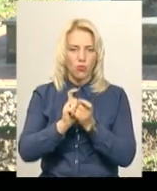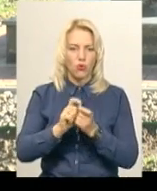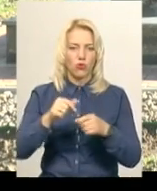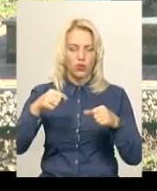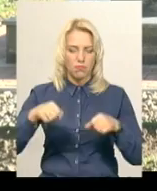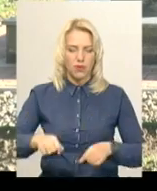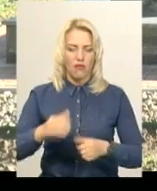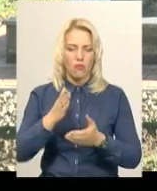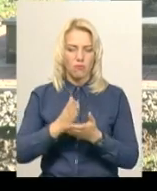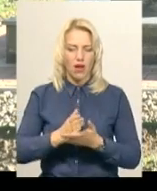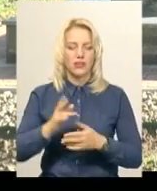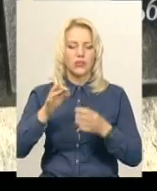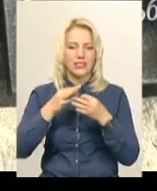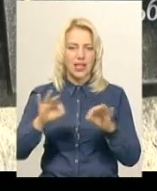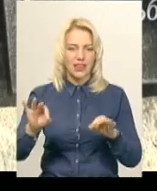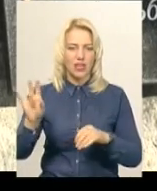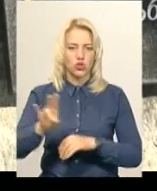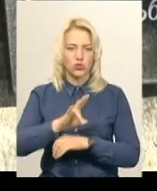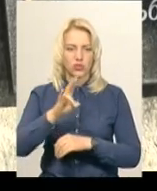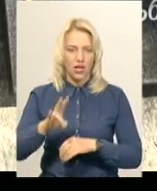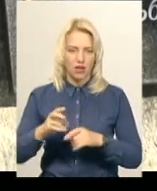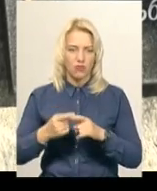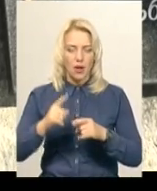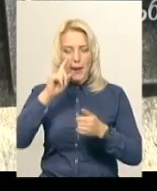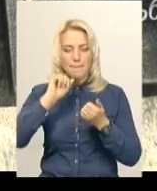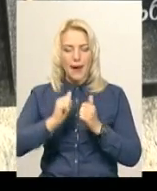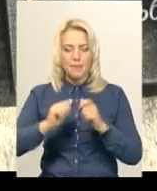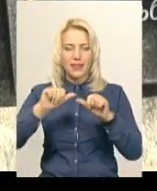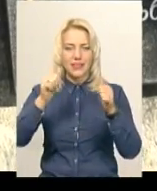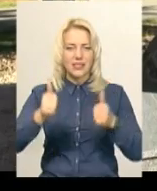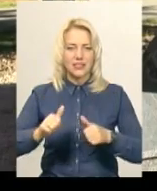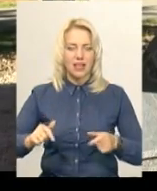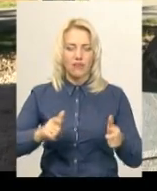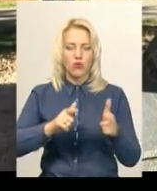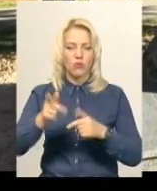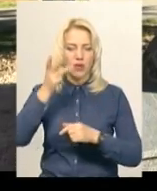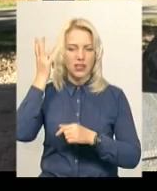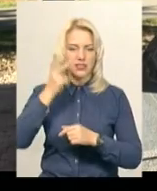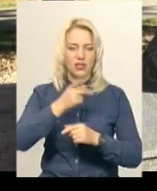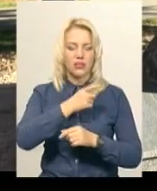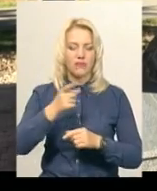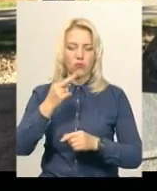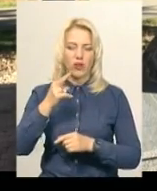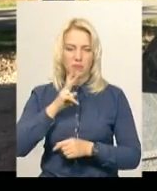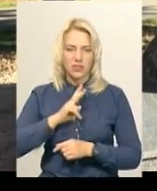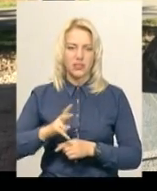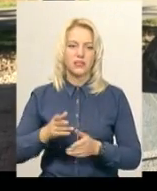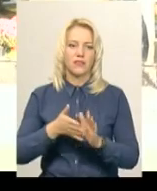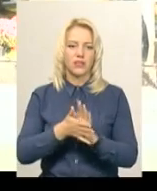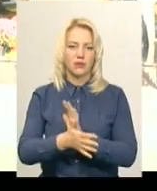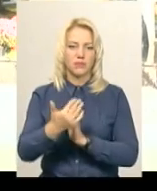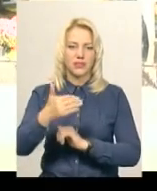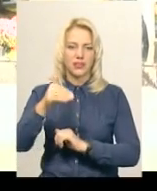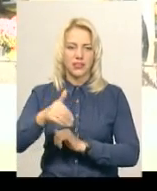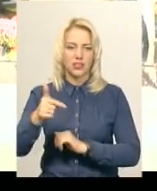незалежну українську церкву. Пам'ятний знак виготовляли у Хмельничкому упродовж двох місяців. Витратили на це майже 50 тисяч гривень.